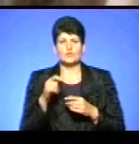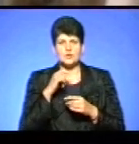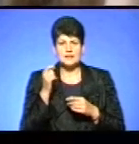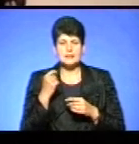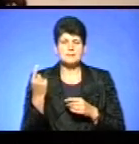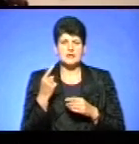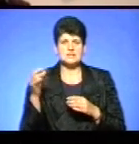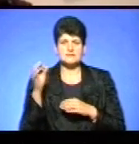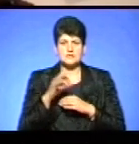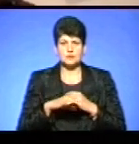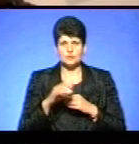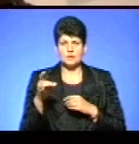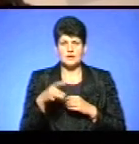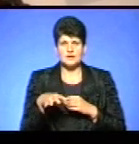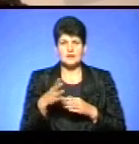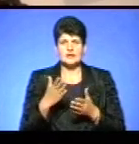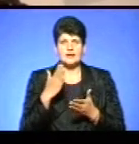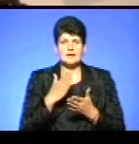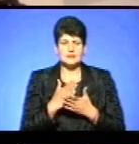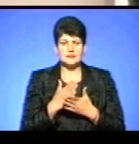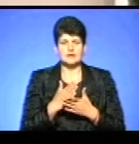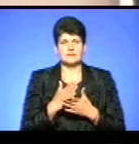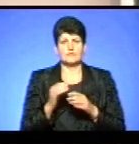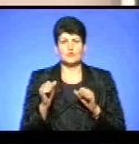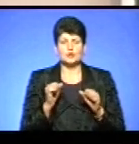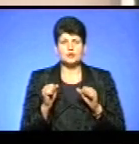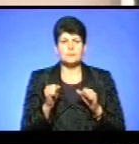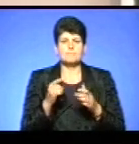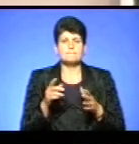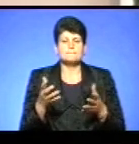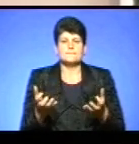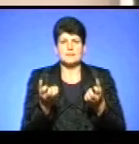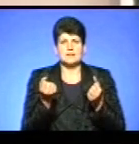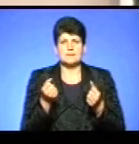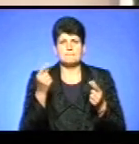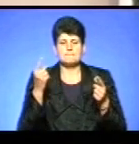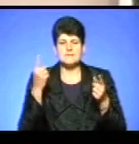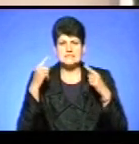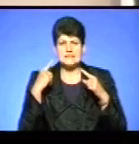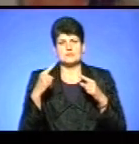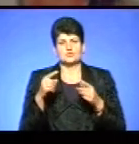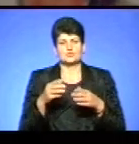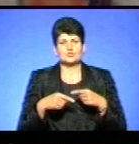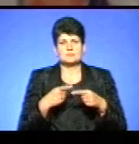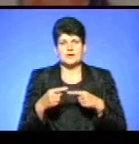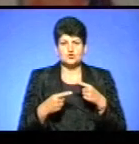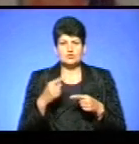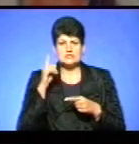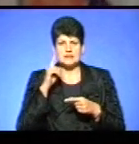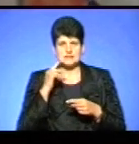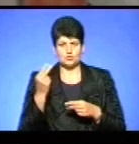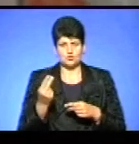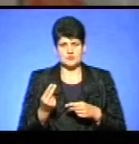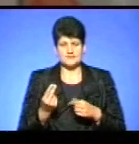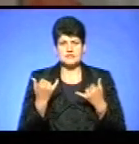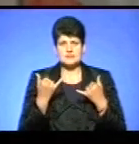першим у Західному регіоні, яке стало володарем мистецької спадщини ізраїльських художників. «На